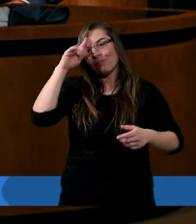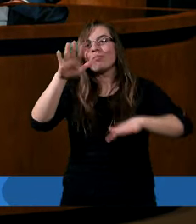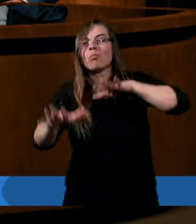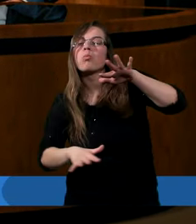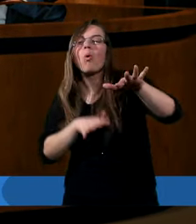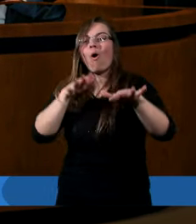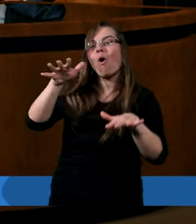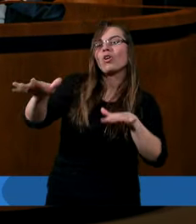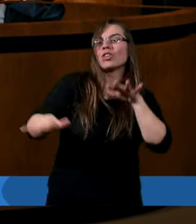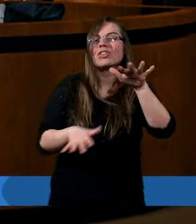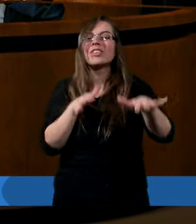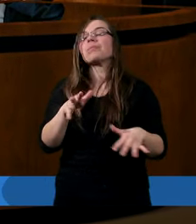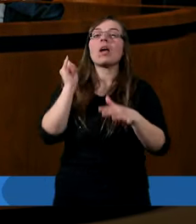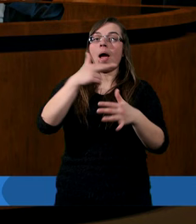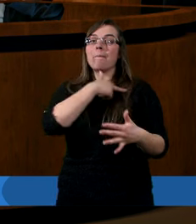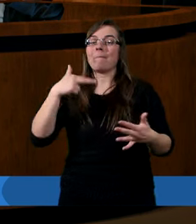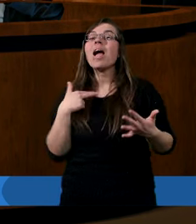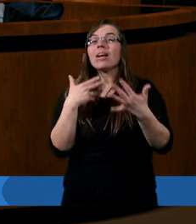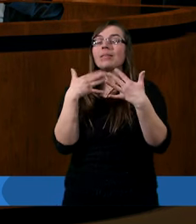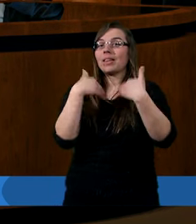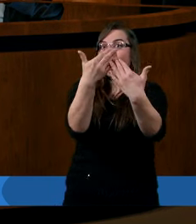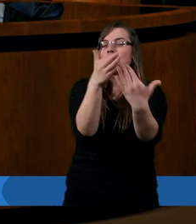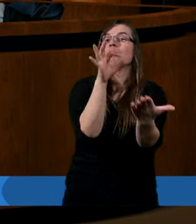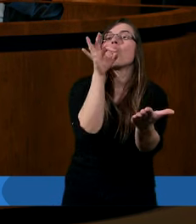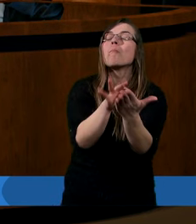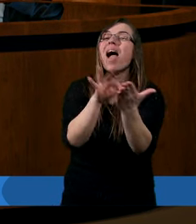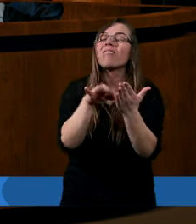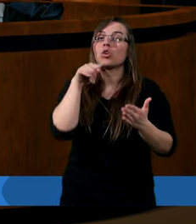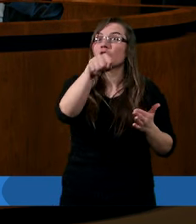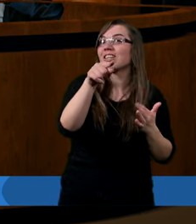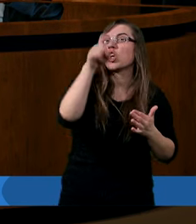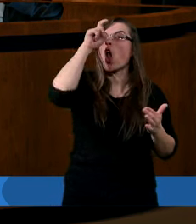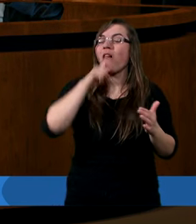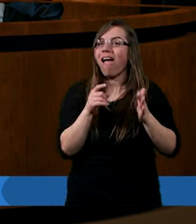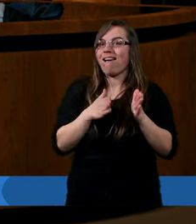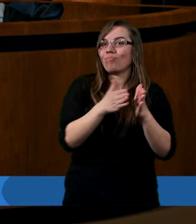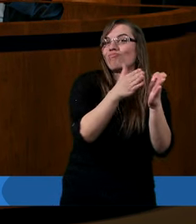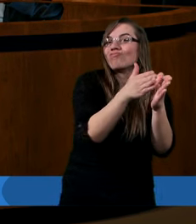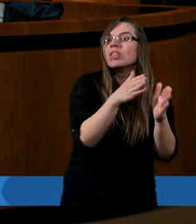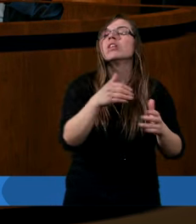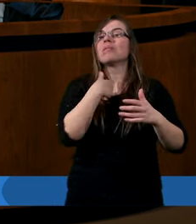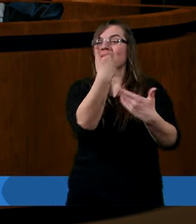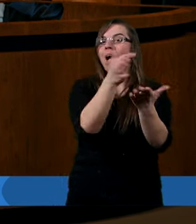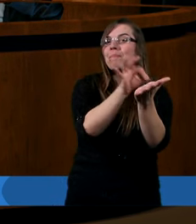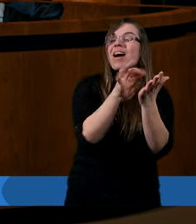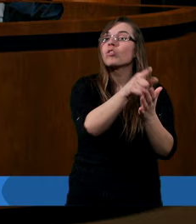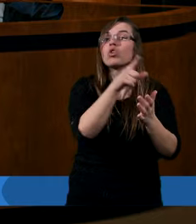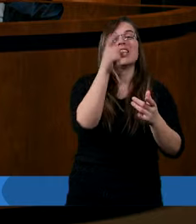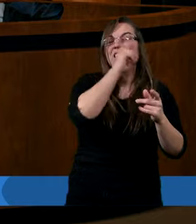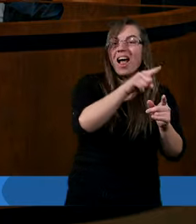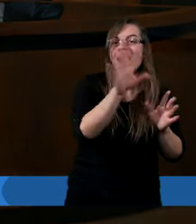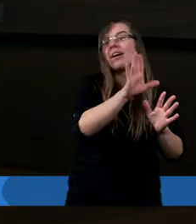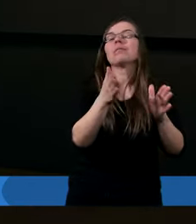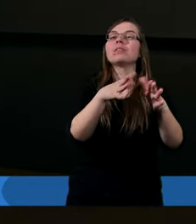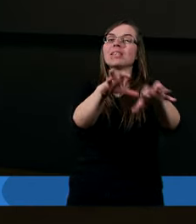i jeżeli my go jeszcze upewnimy, przygwożdżając go do tego faktu, to nie wiem, czy to jest to.